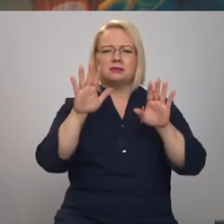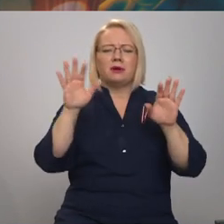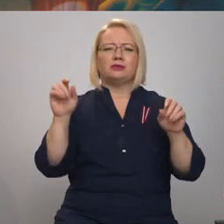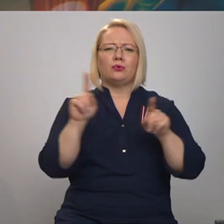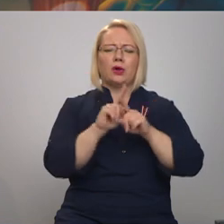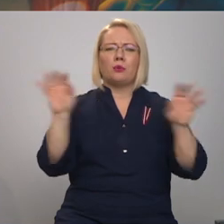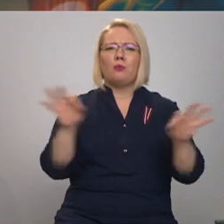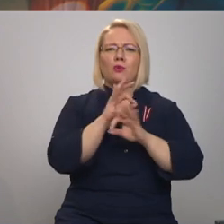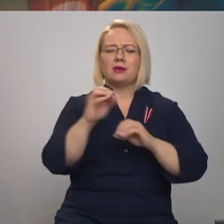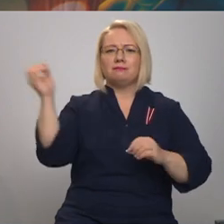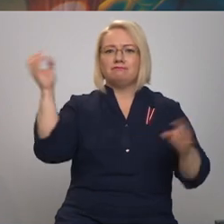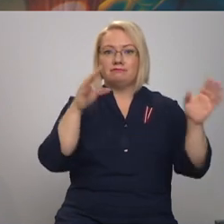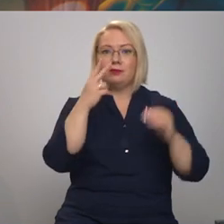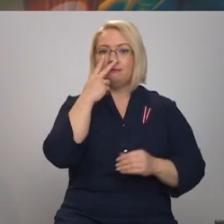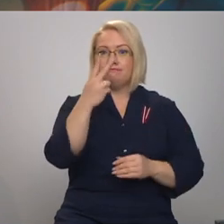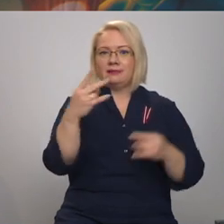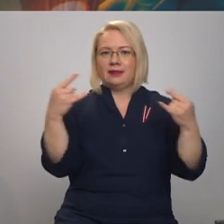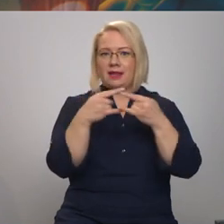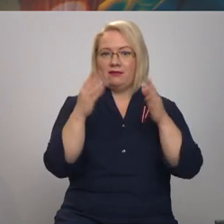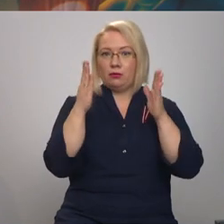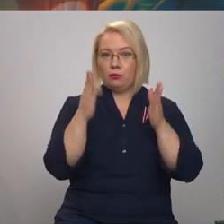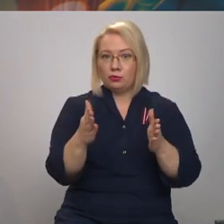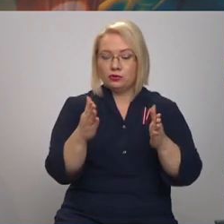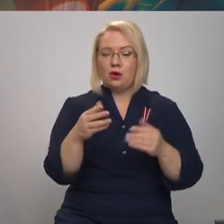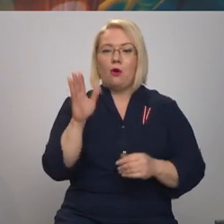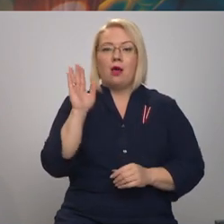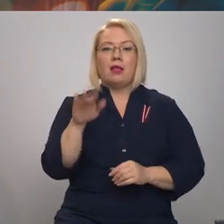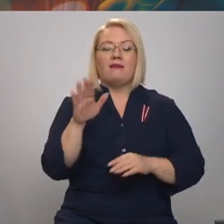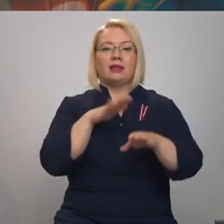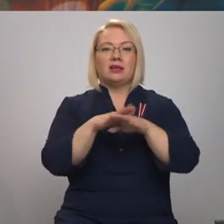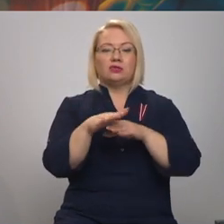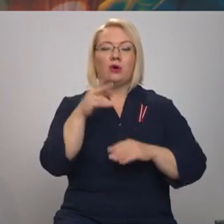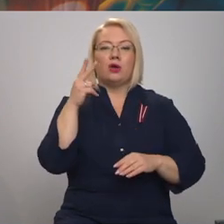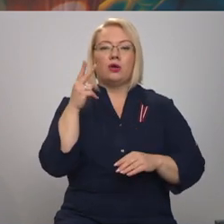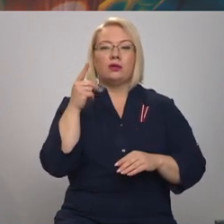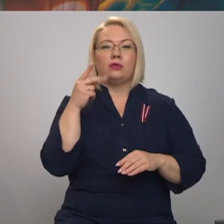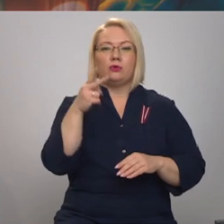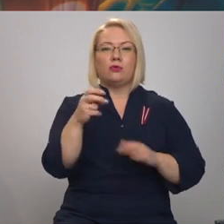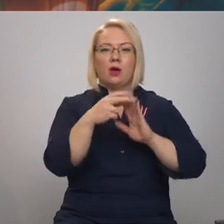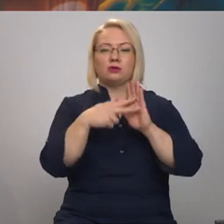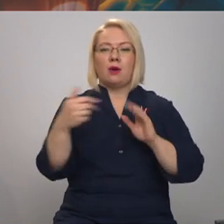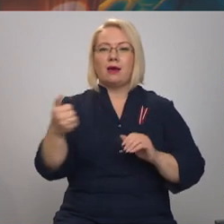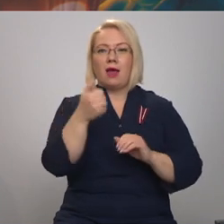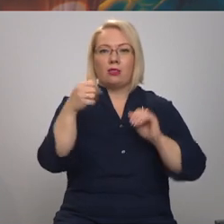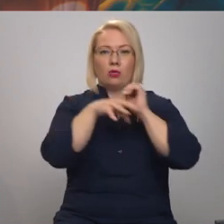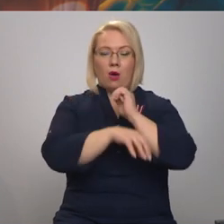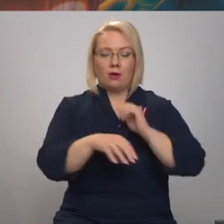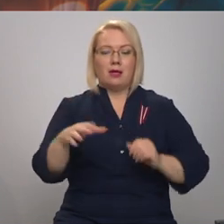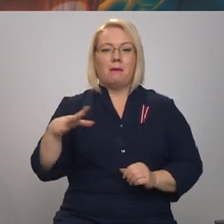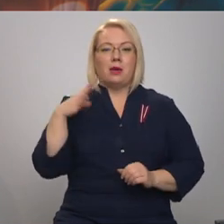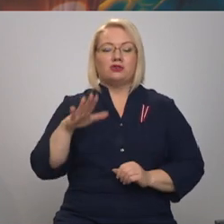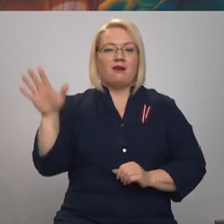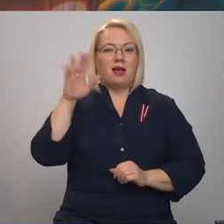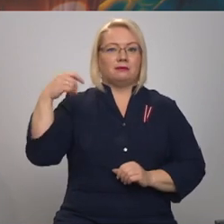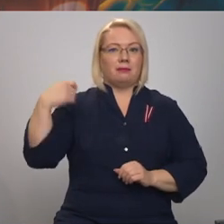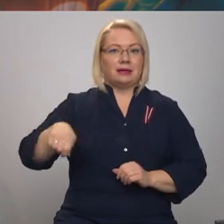tieši redzēja arī Latvijas televīzija. Lai ideju varētu īstenot, 2018. gada nogalē doma biedra grupa bijašā valsts prezidenta Valde